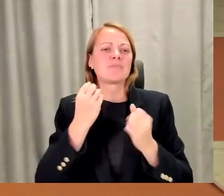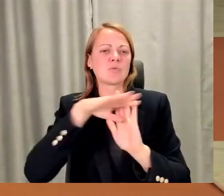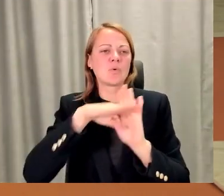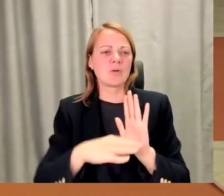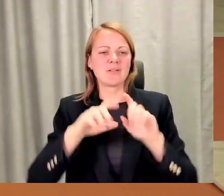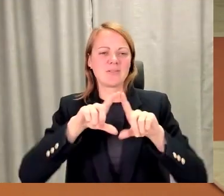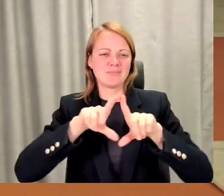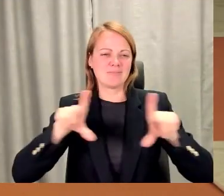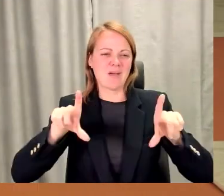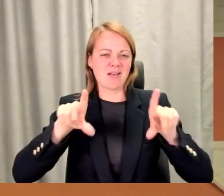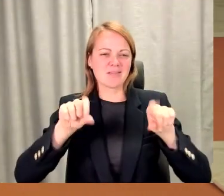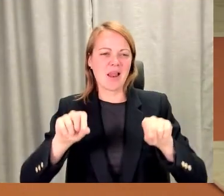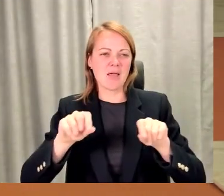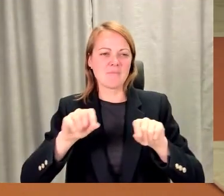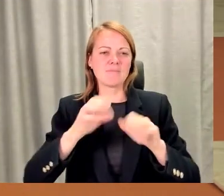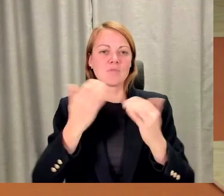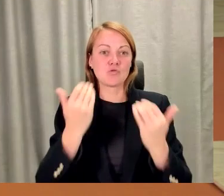gaidām stāru un